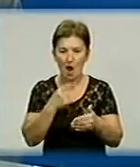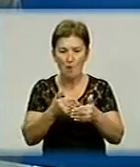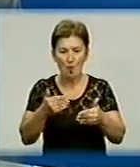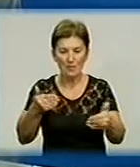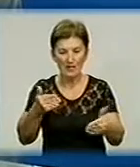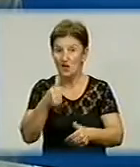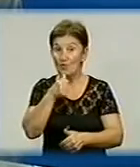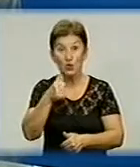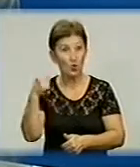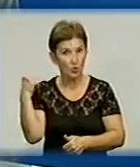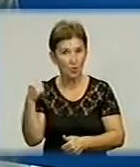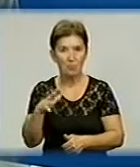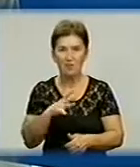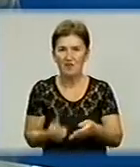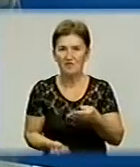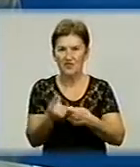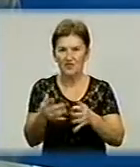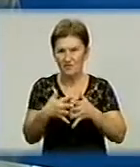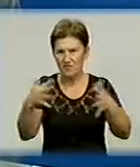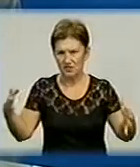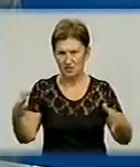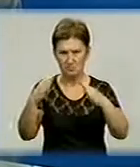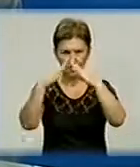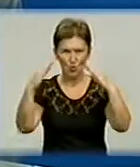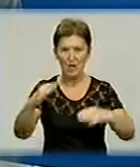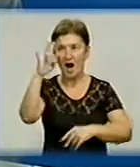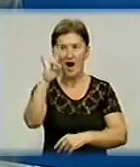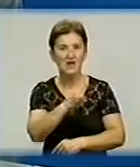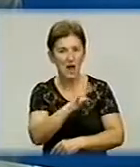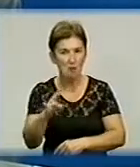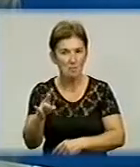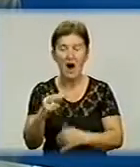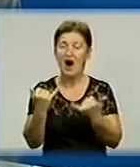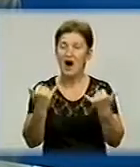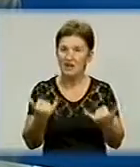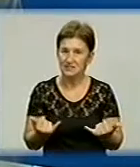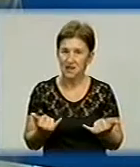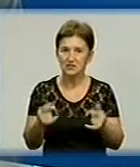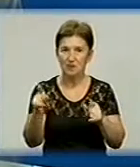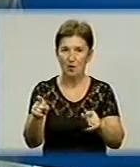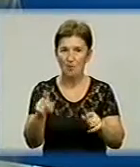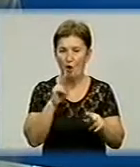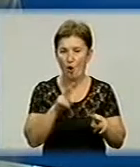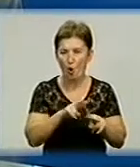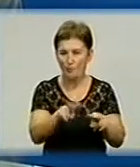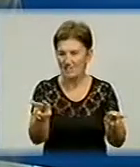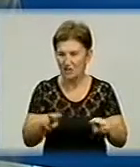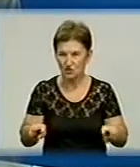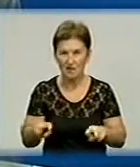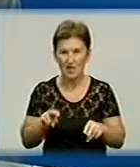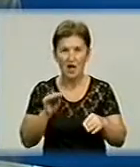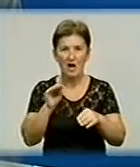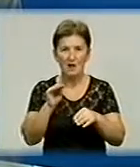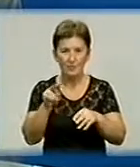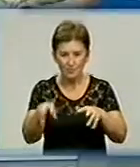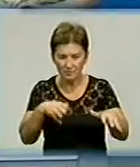року. Минулого року була виявлена велика споруда, храм, а зараз якраз обстежували територію і досліджували,